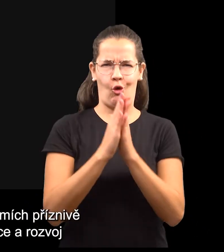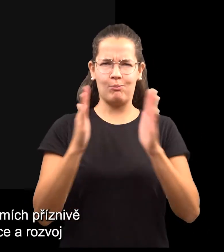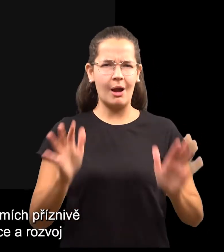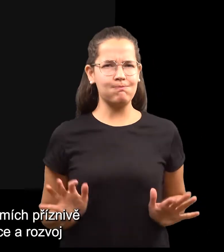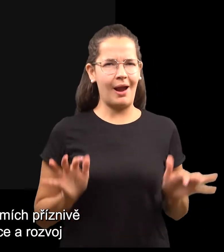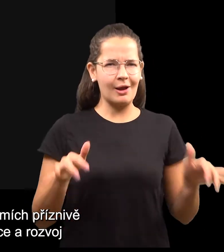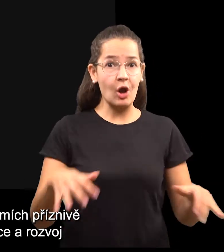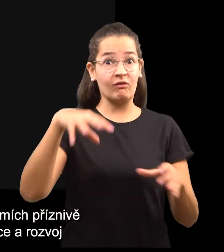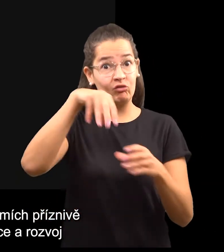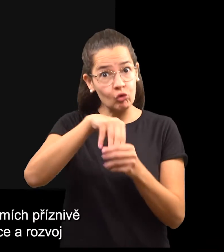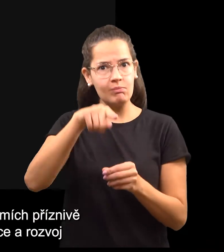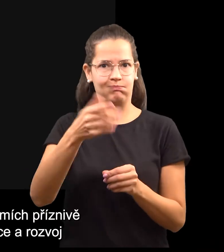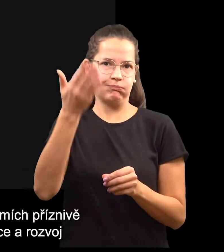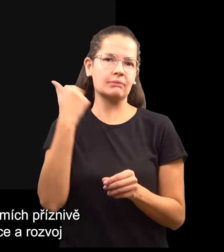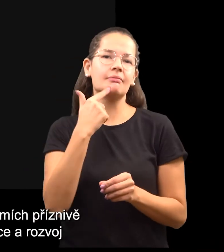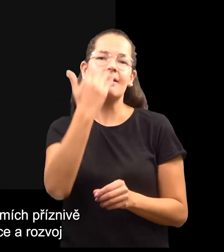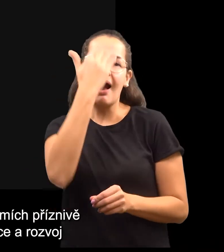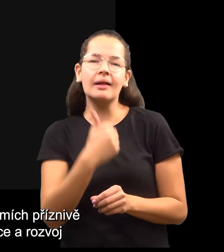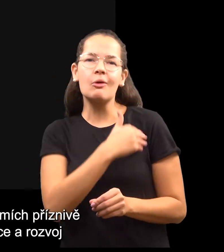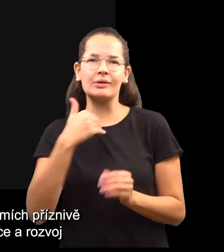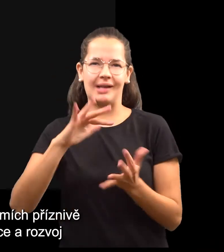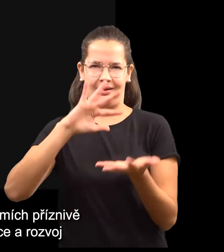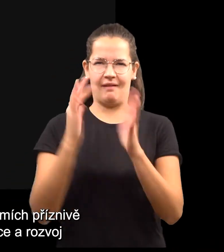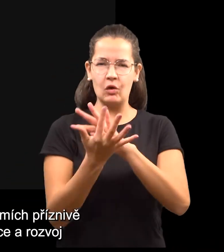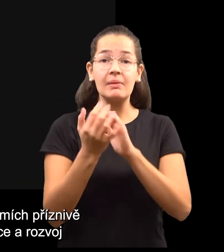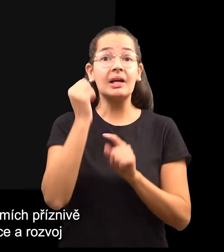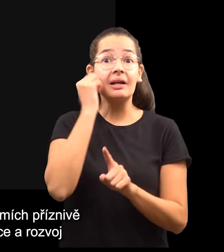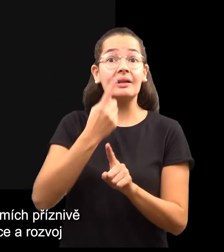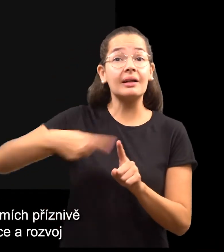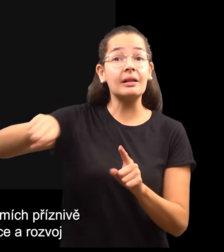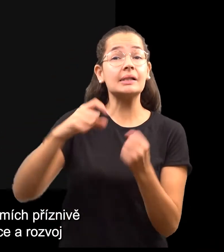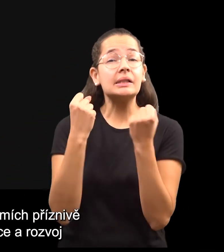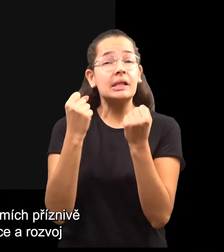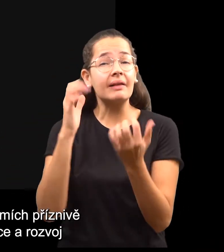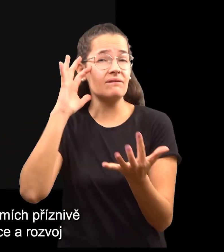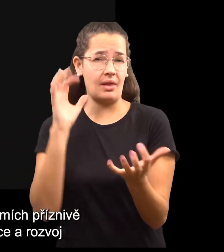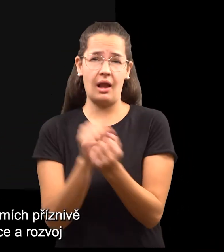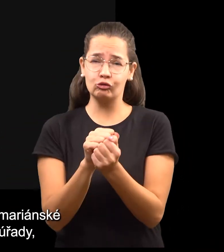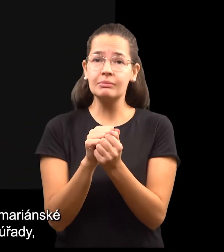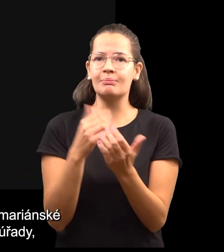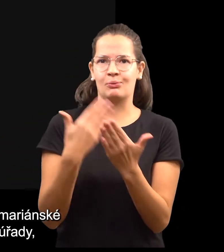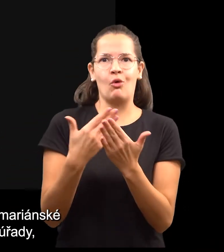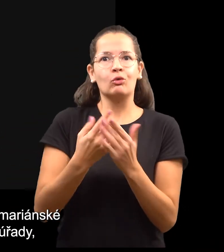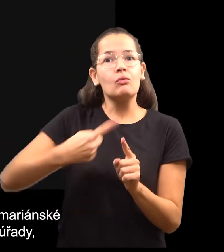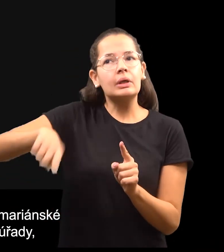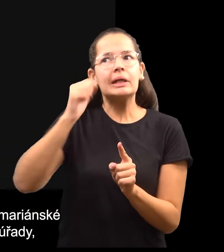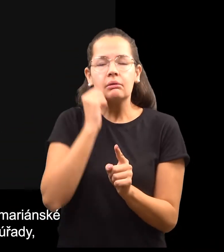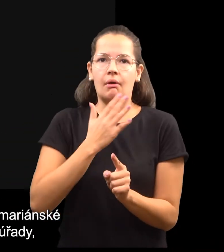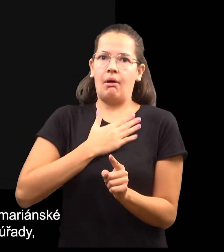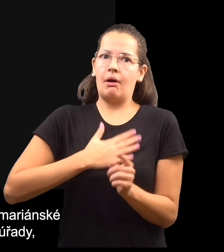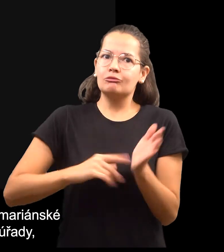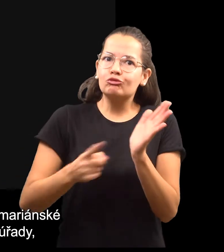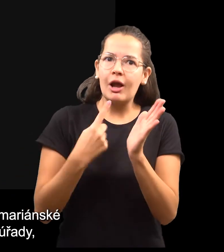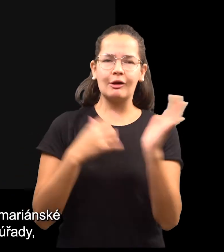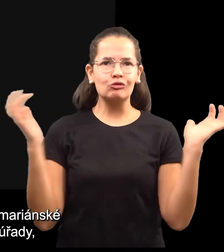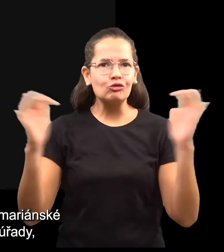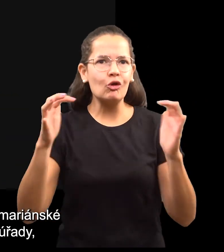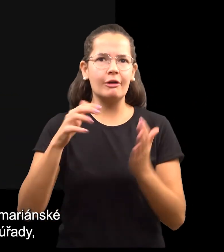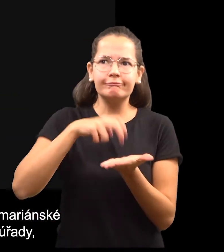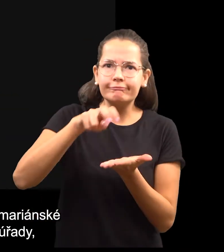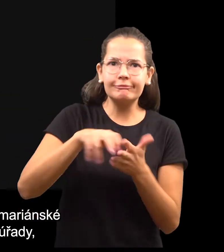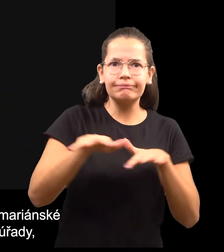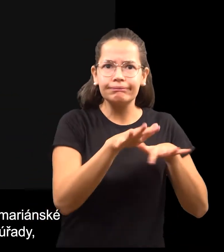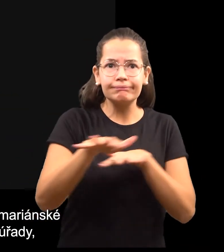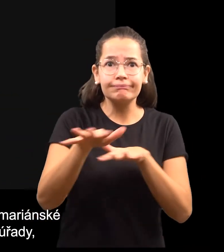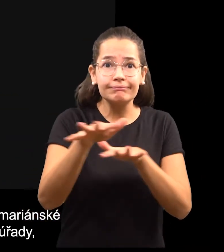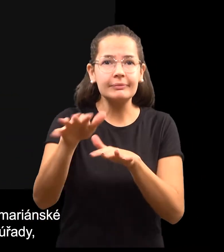Rozvoj poutnictví v našich zemích příznivě ovlivnili katolická reformace a rozvoj barokní zbožnosti. Šíření mariánské